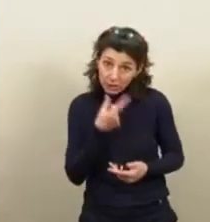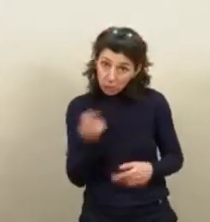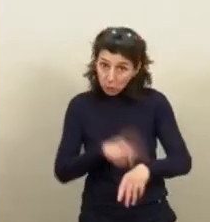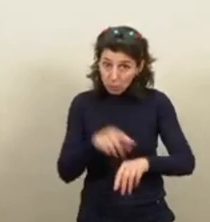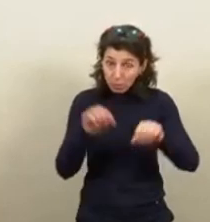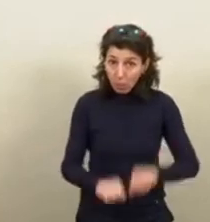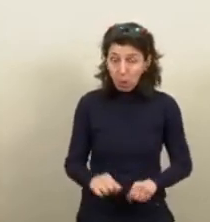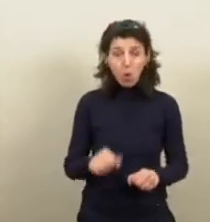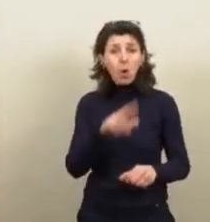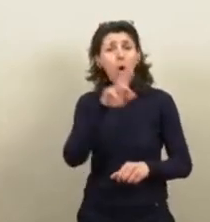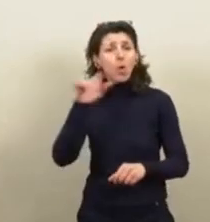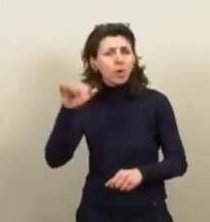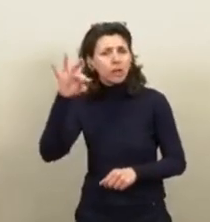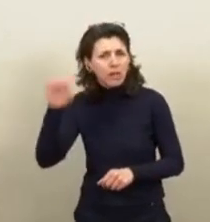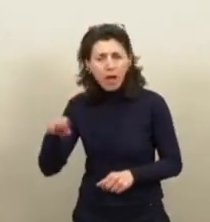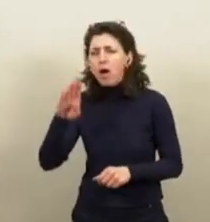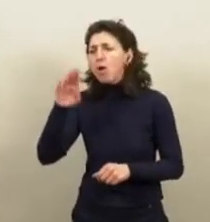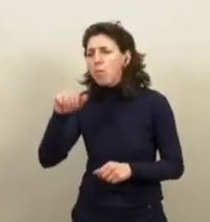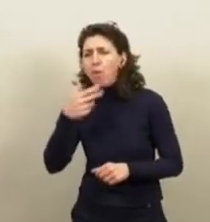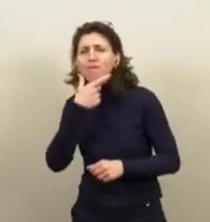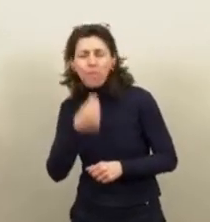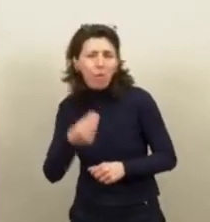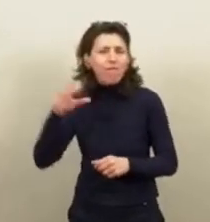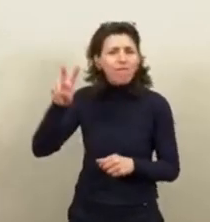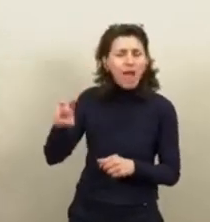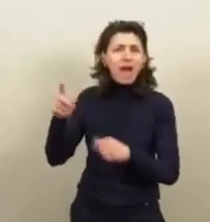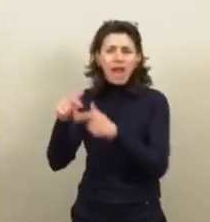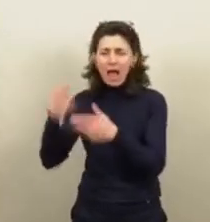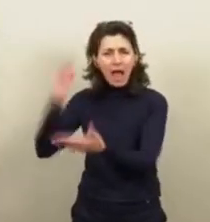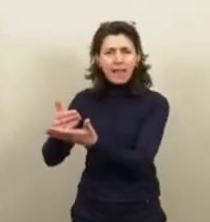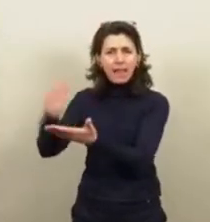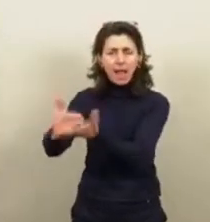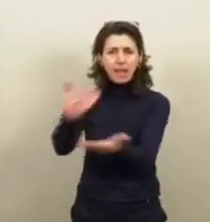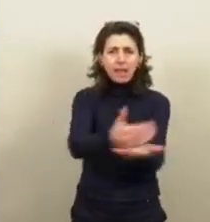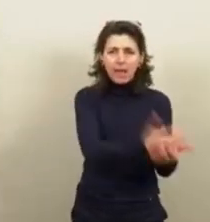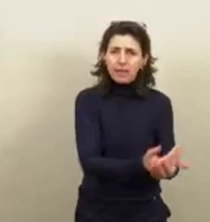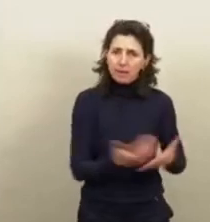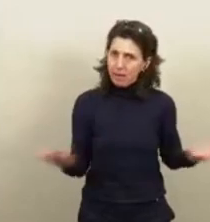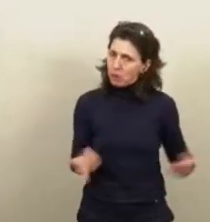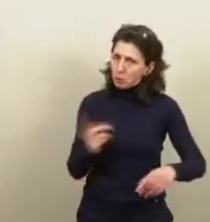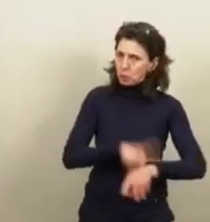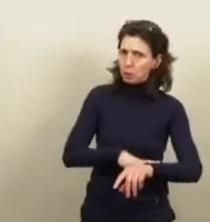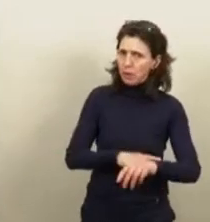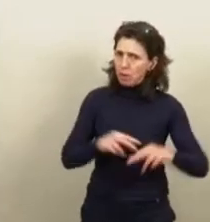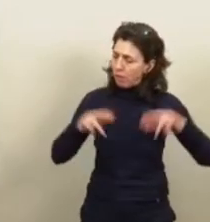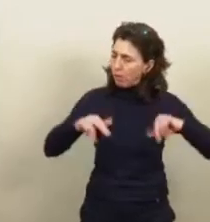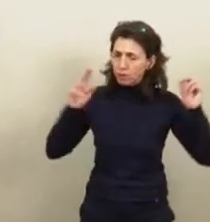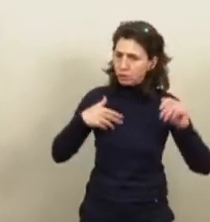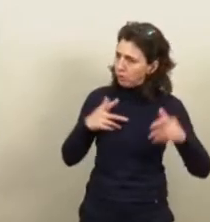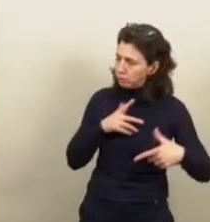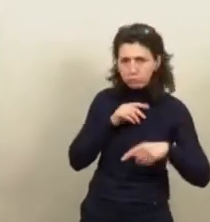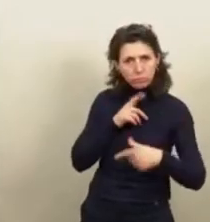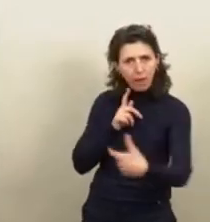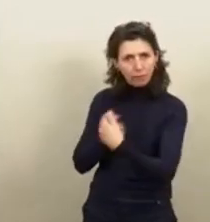Durand-Sawaya, Parc-Tars, Cour de la Libération. Là, vous arrêtez tout de suite et vous appliquez immédiatement la Convention, les demandes de la Convention